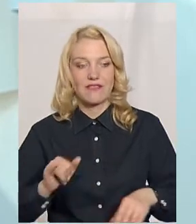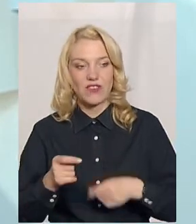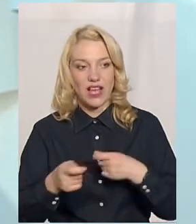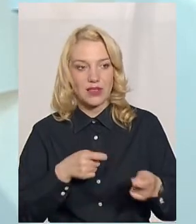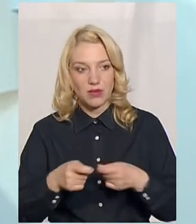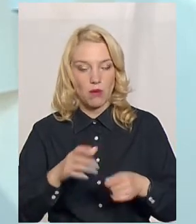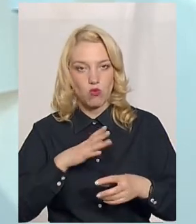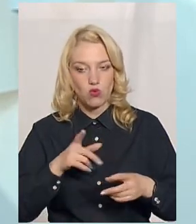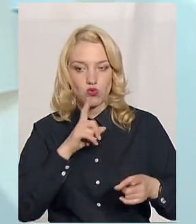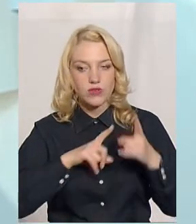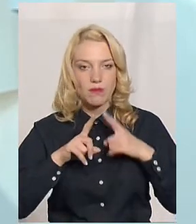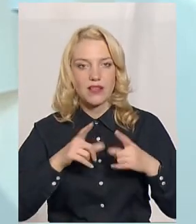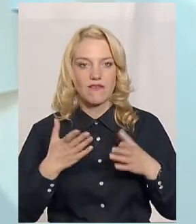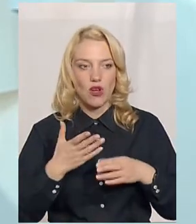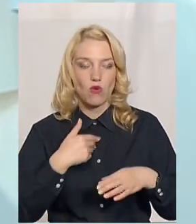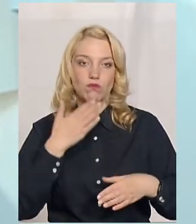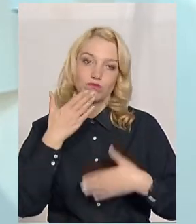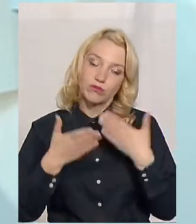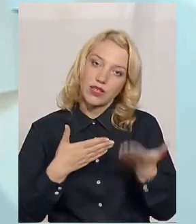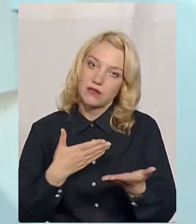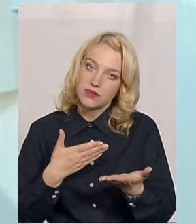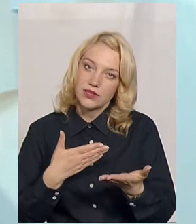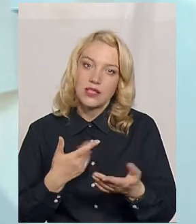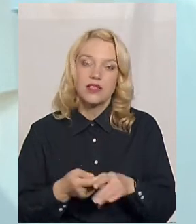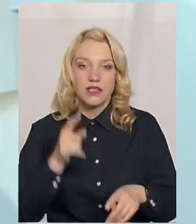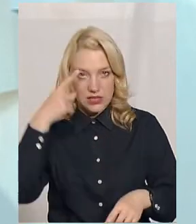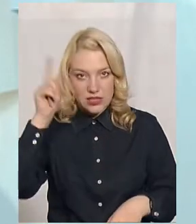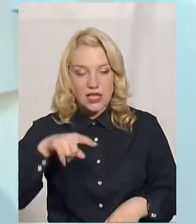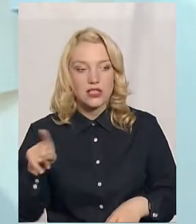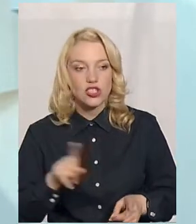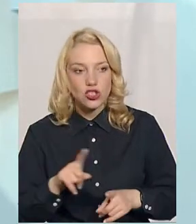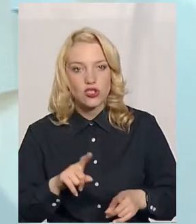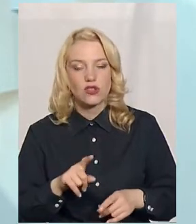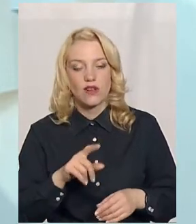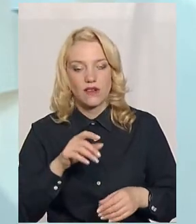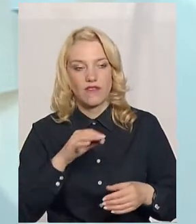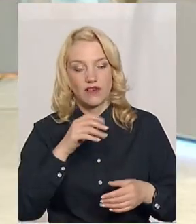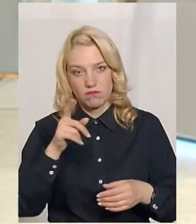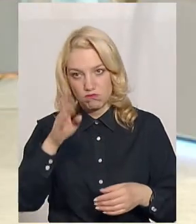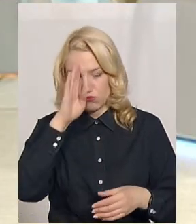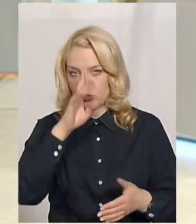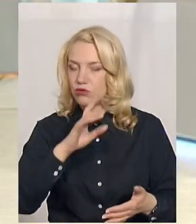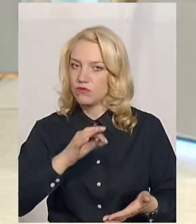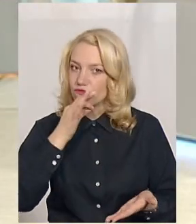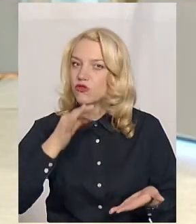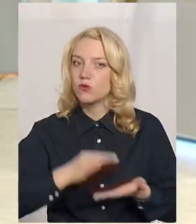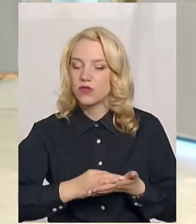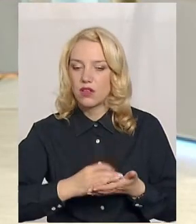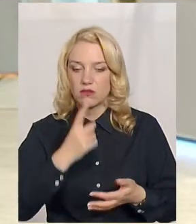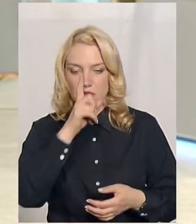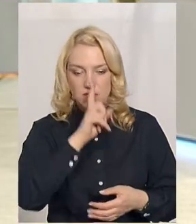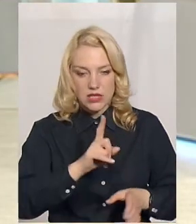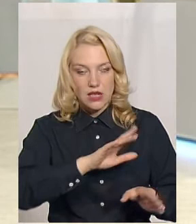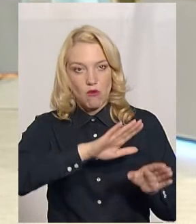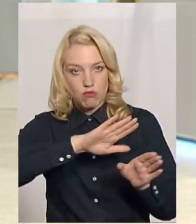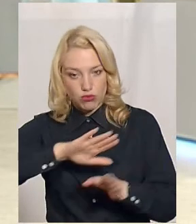адміністрації було зібрання, на якому йому задав я запитання. Ви знаєте, що він казався відповідальною людиною, прийшов місяць і